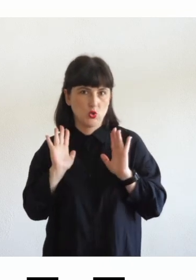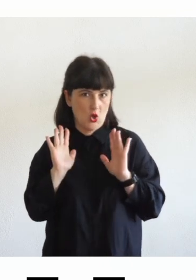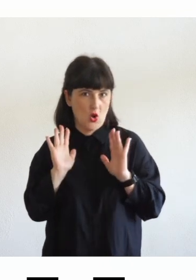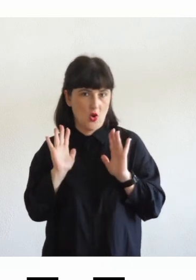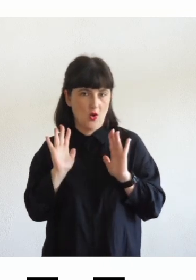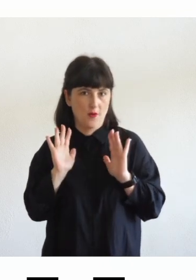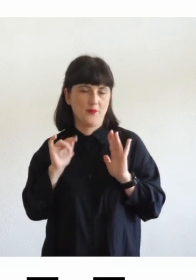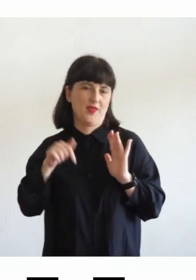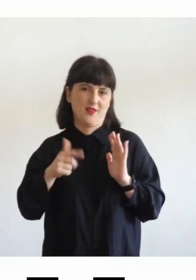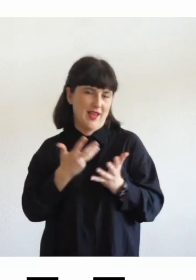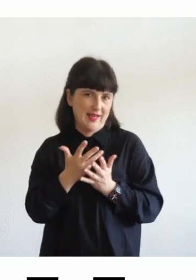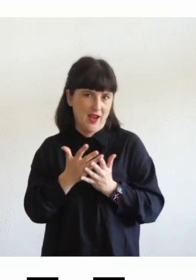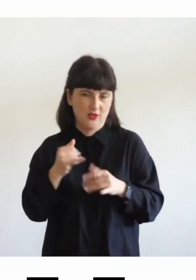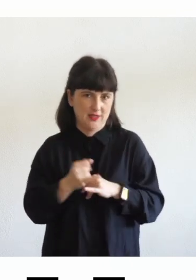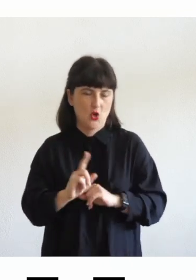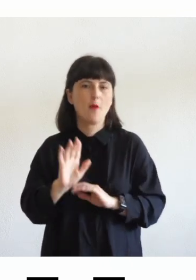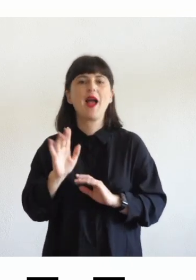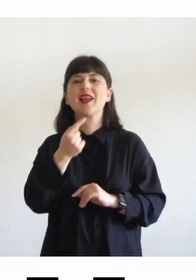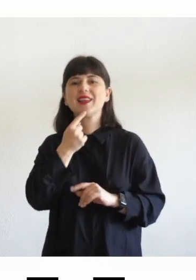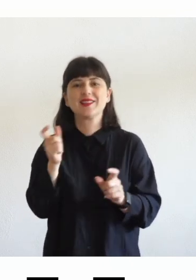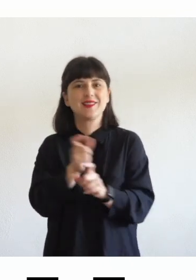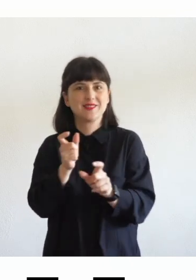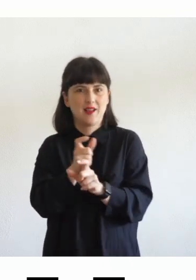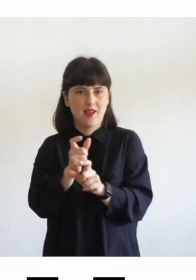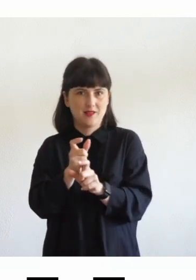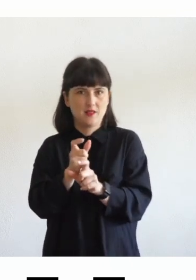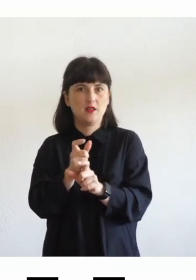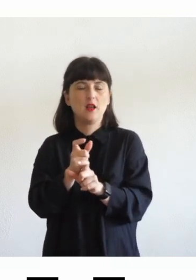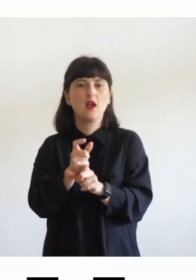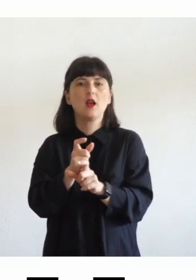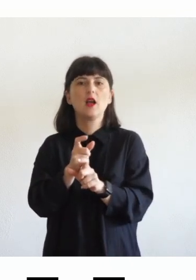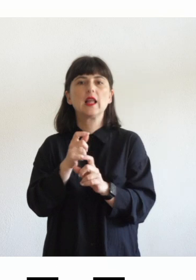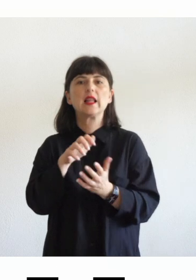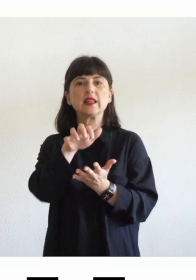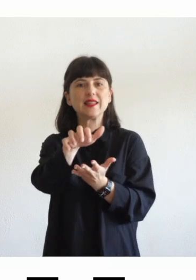vi sto a raccontare nel lettore dislessico la decodifica del testo